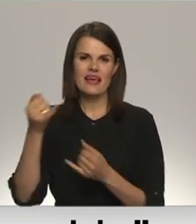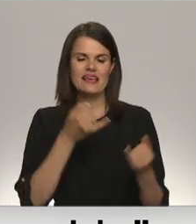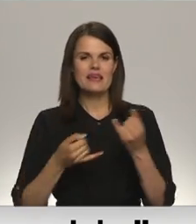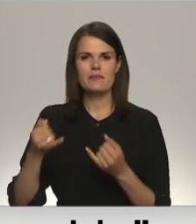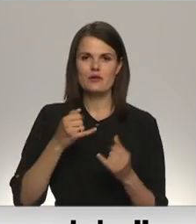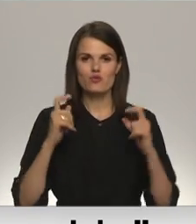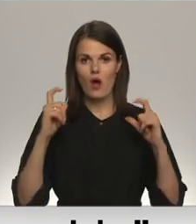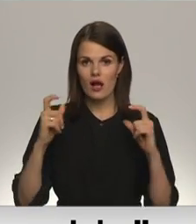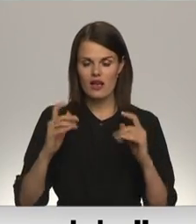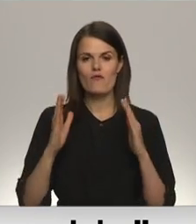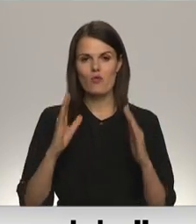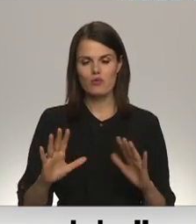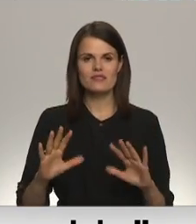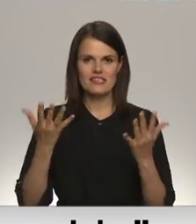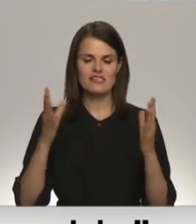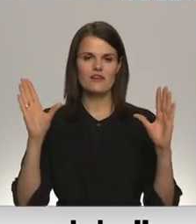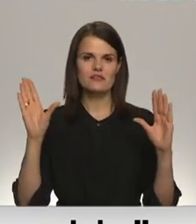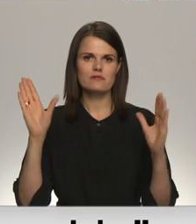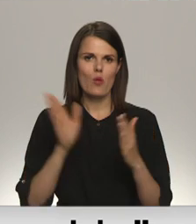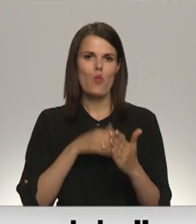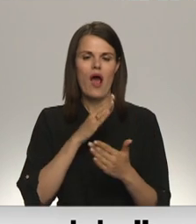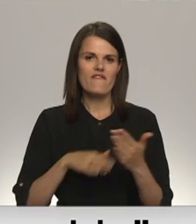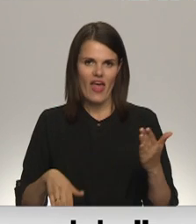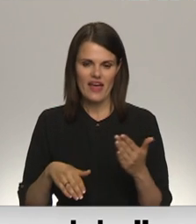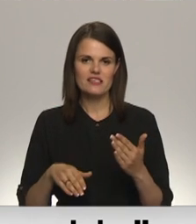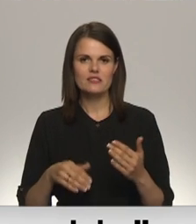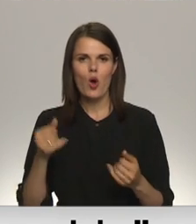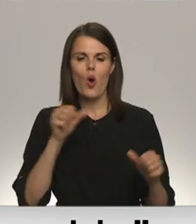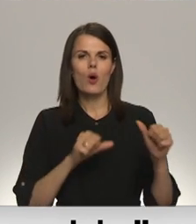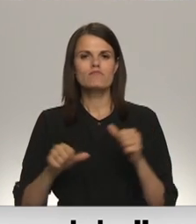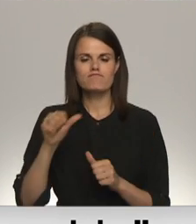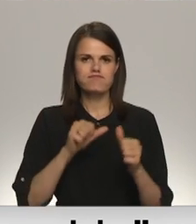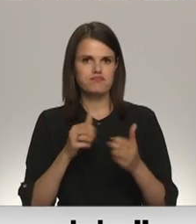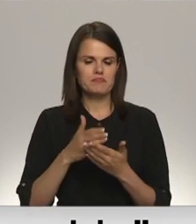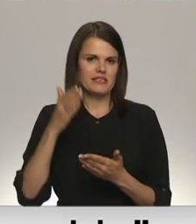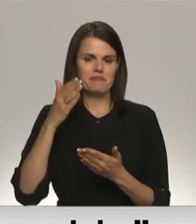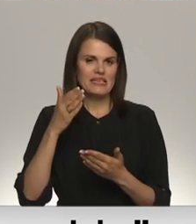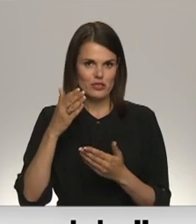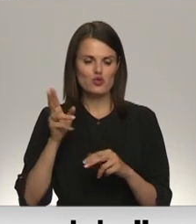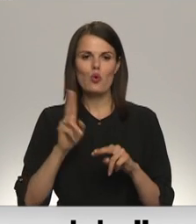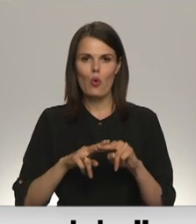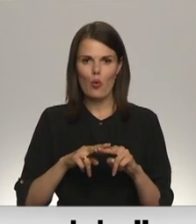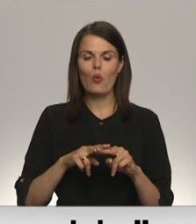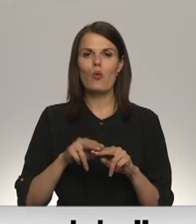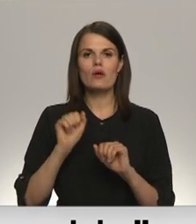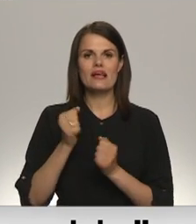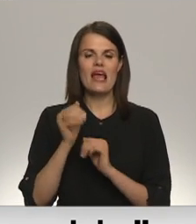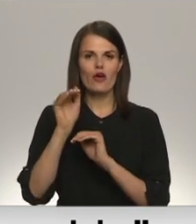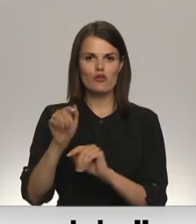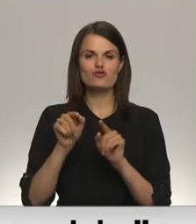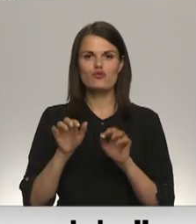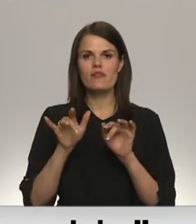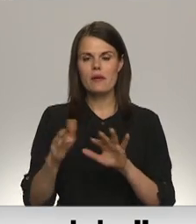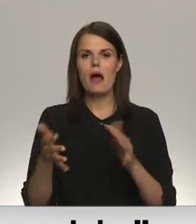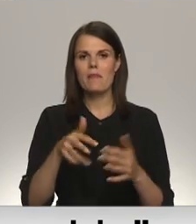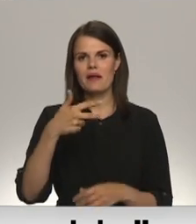vēnspēles ostas būs izdevies novērst rūpnieciskās avārijas risku, bet ir konservējot sankcijās nonākušā termināļa darbību, ap 30